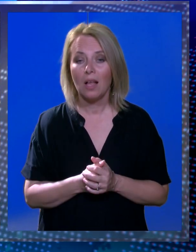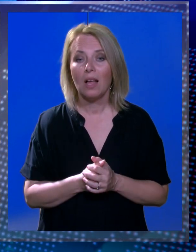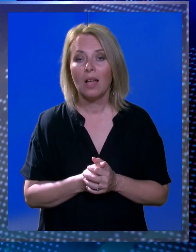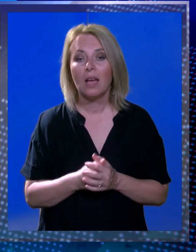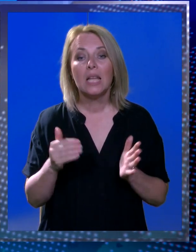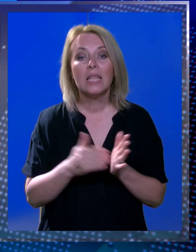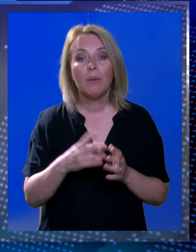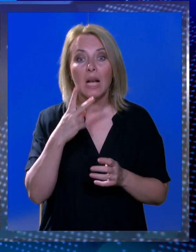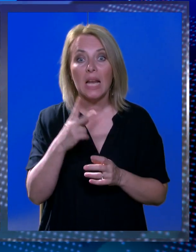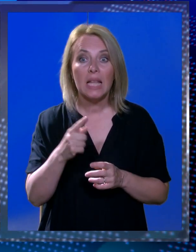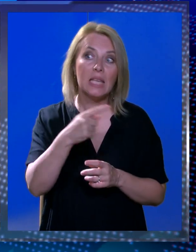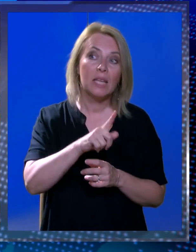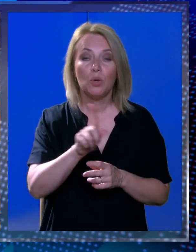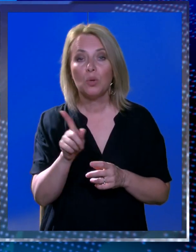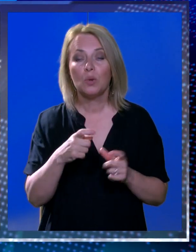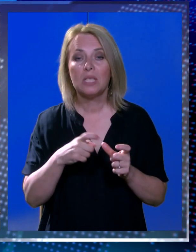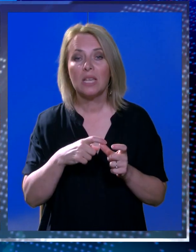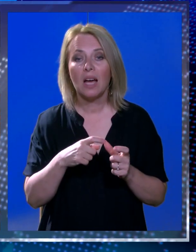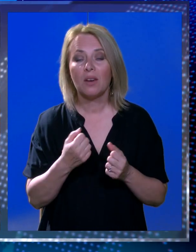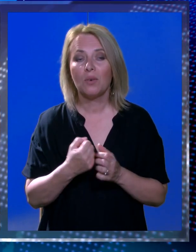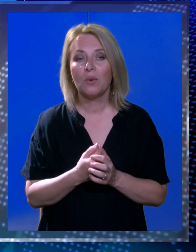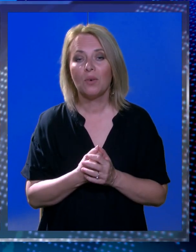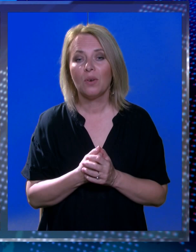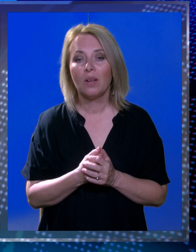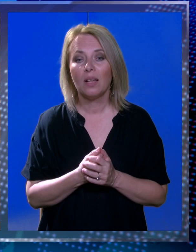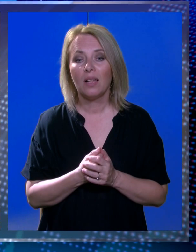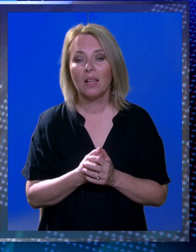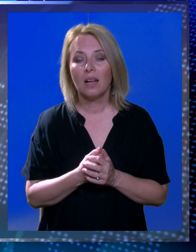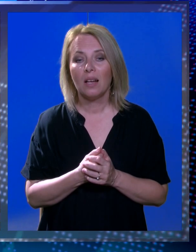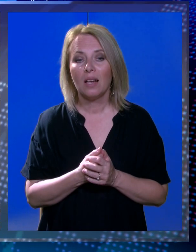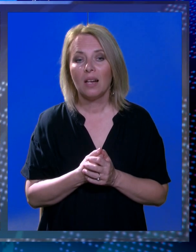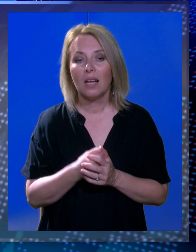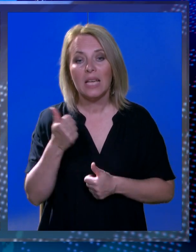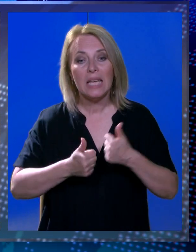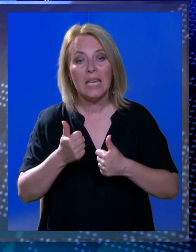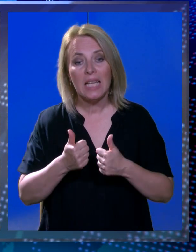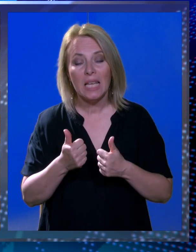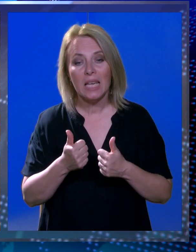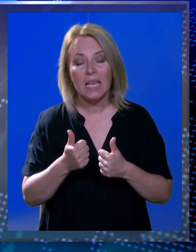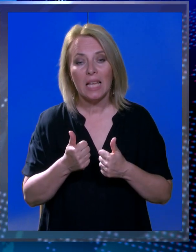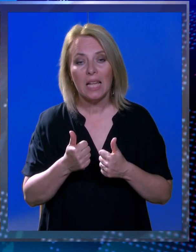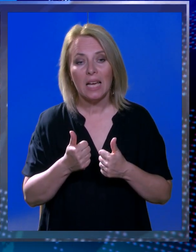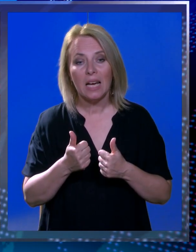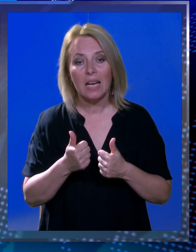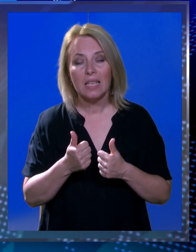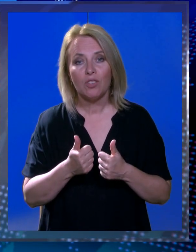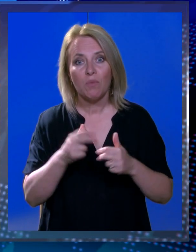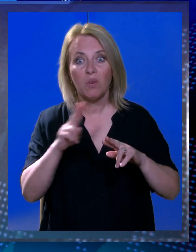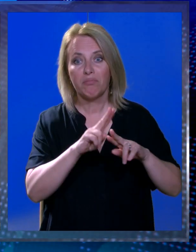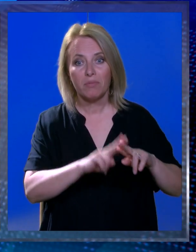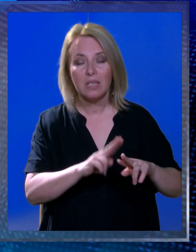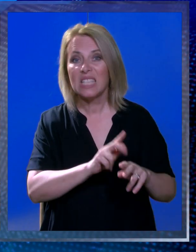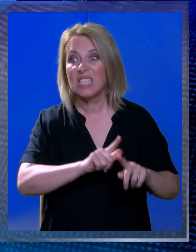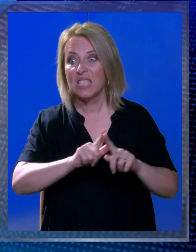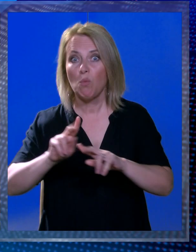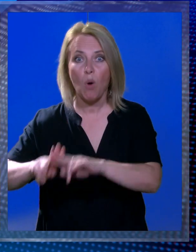Zdravamo godati desno i lijevo i lijevo i zršiti